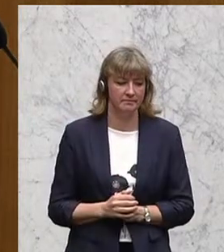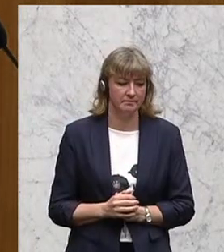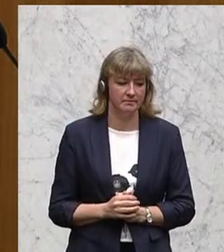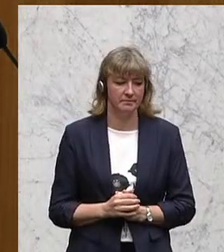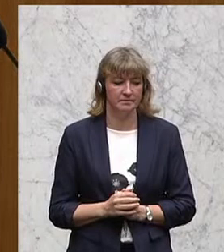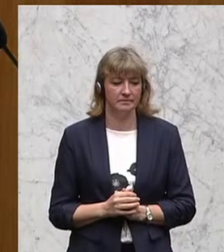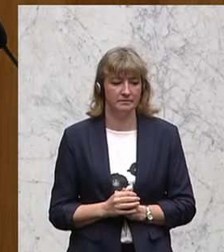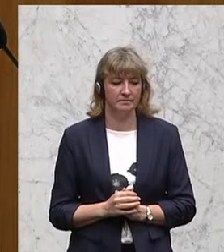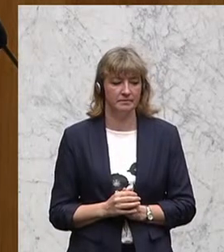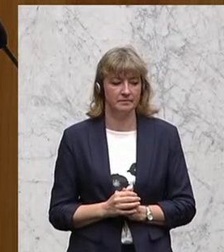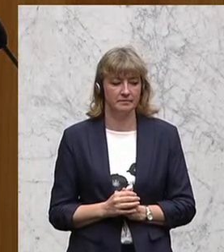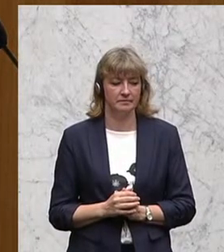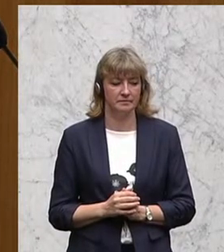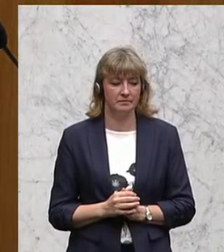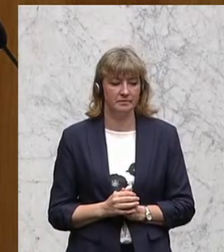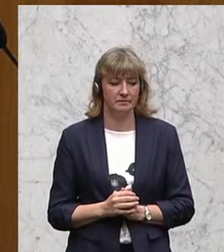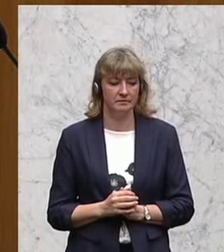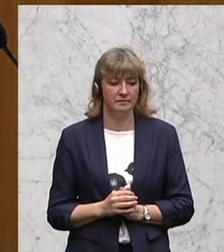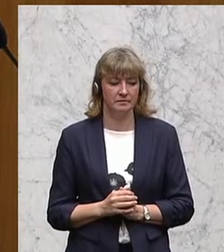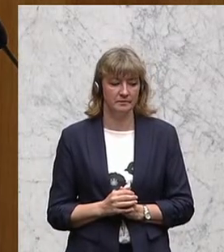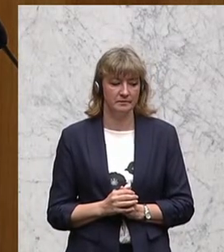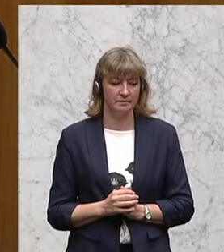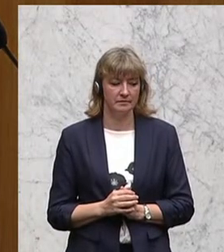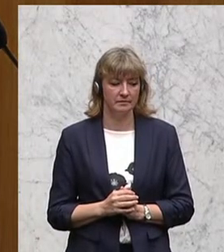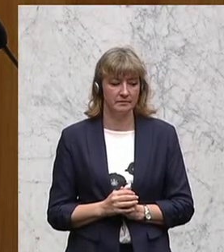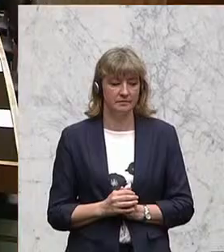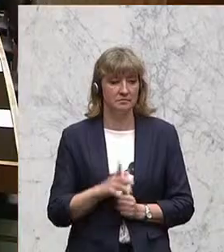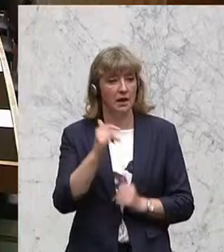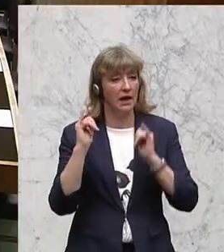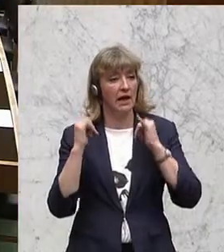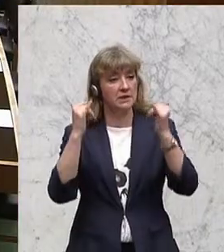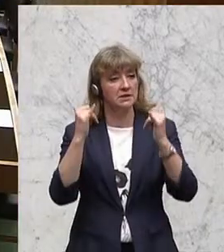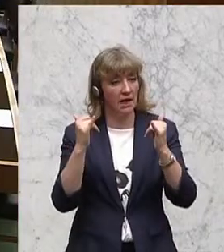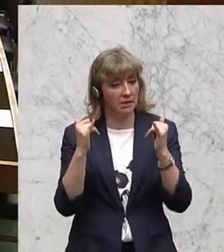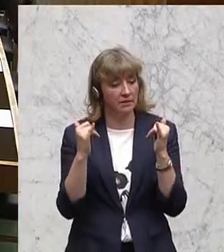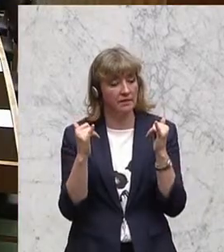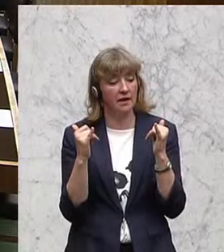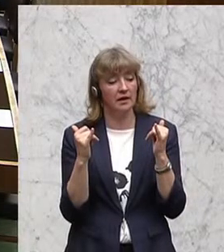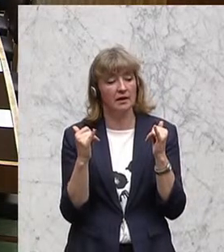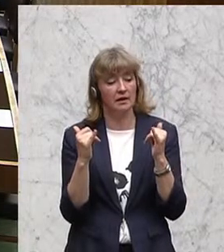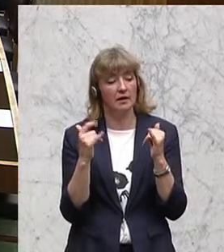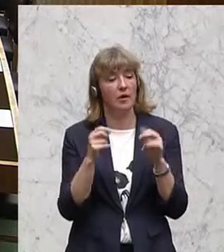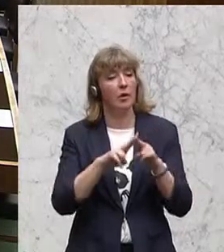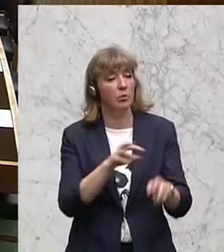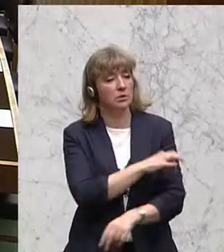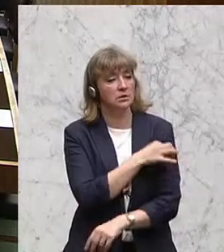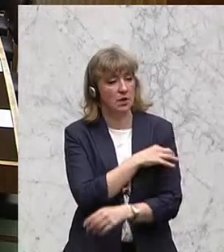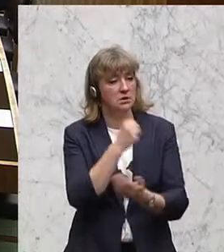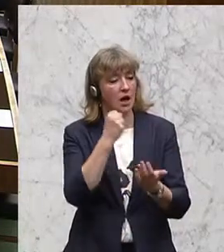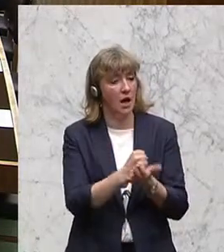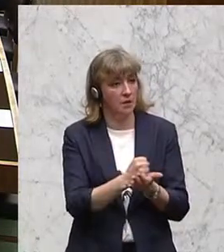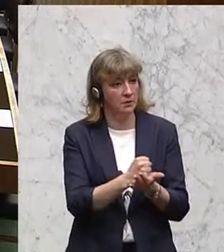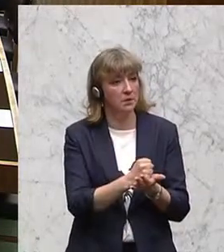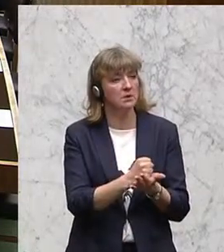Initiative des Bundeskanzleramtes,